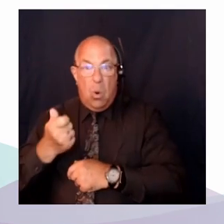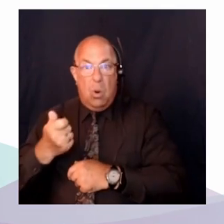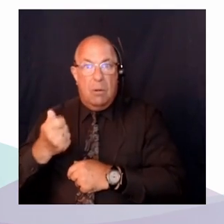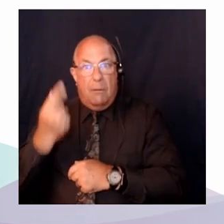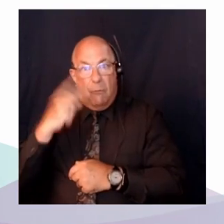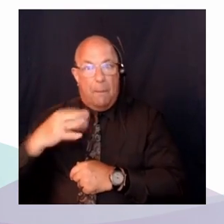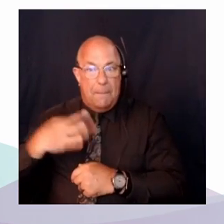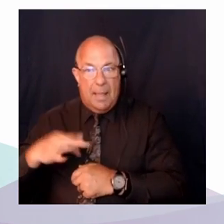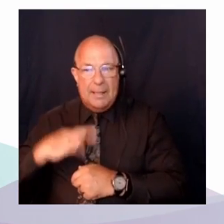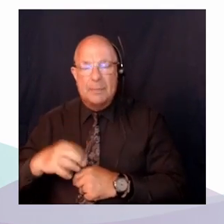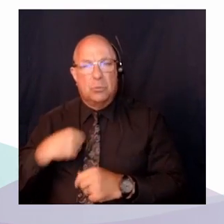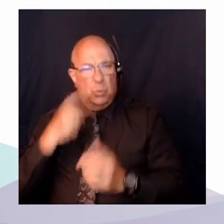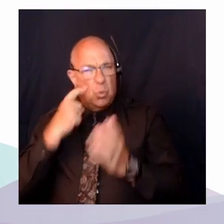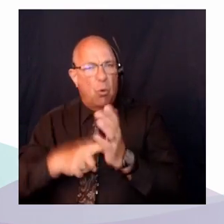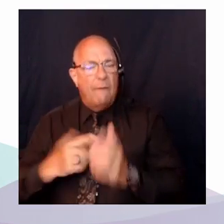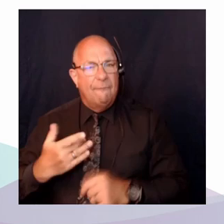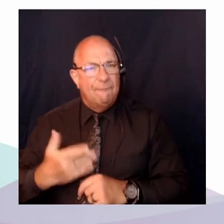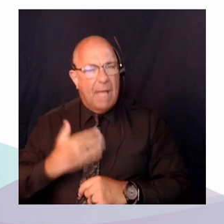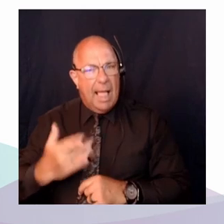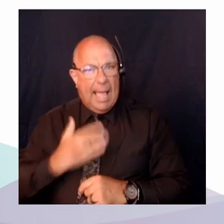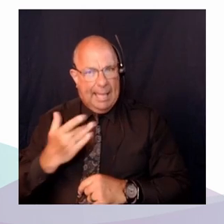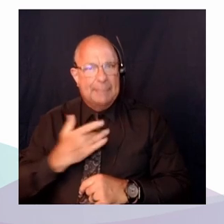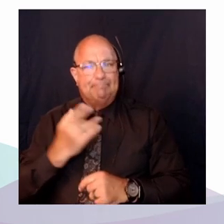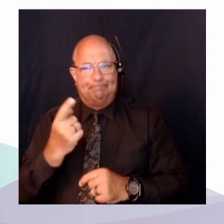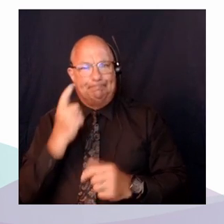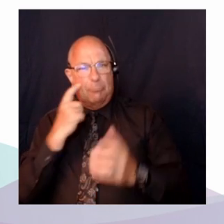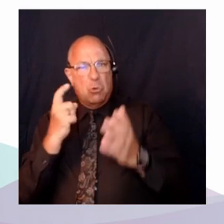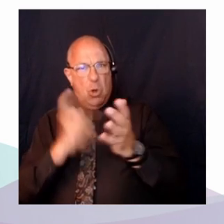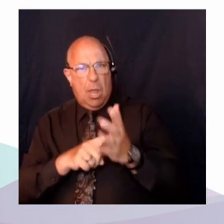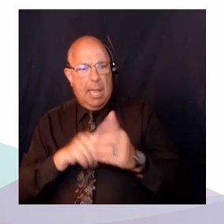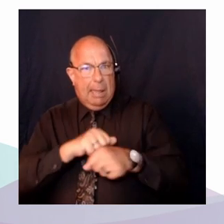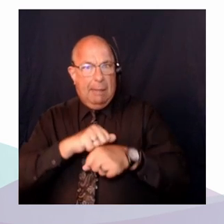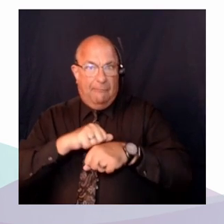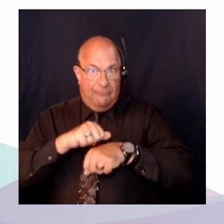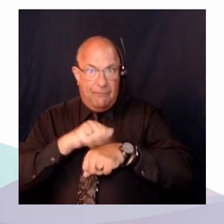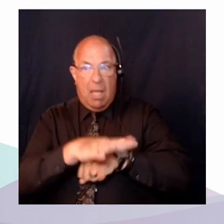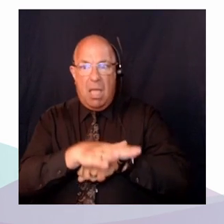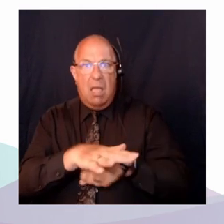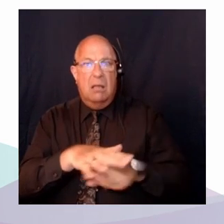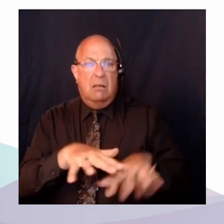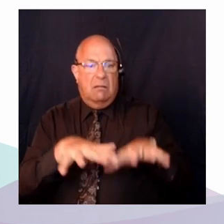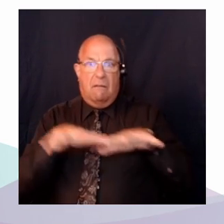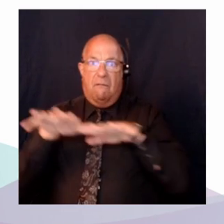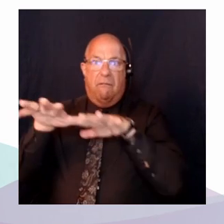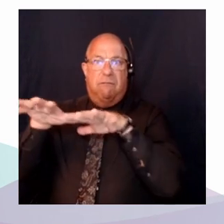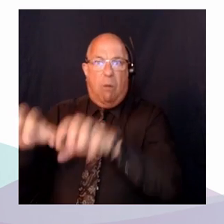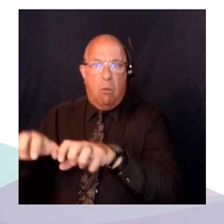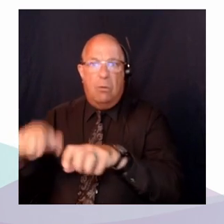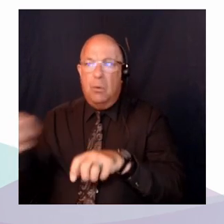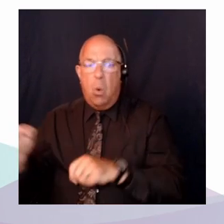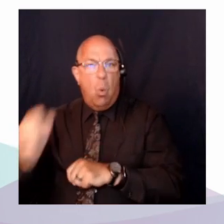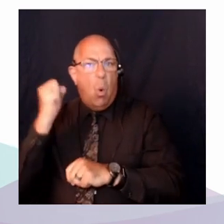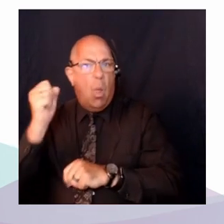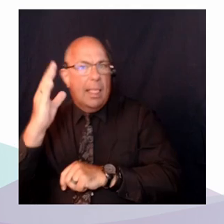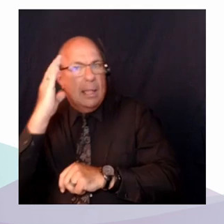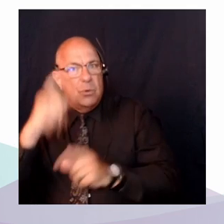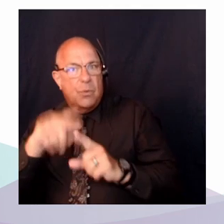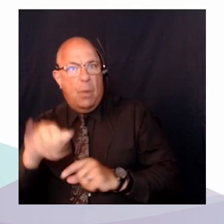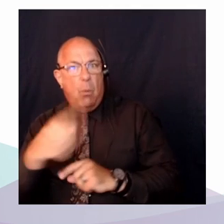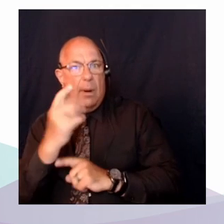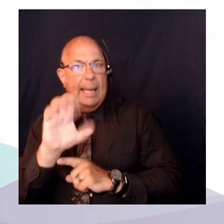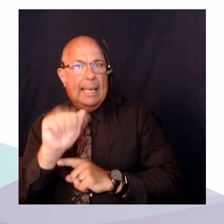sent encore aujourd'hui les effets paralysants de cette décision de la Cour suprême du Canada, ce qui peut expliquer, donc, les réserves, les